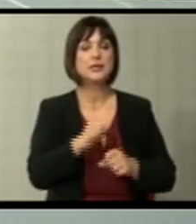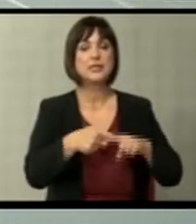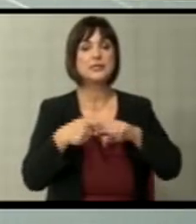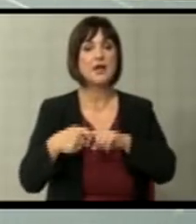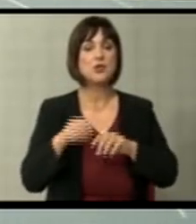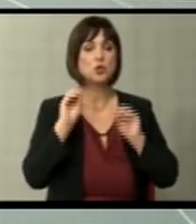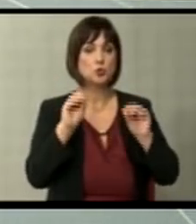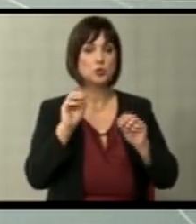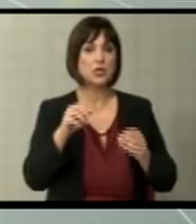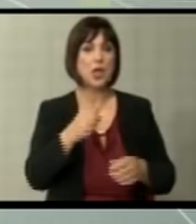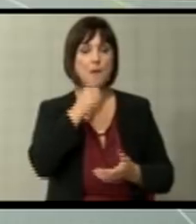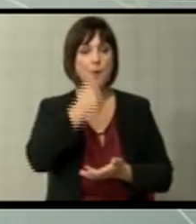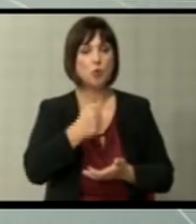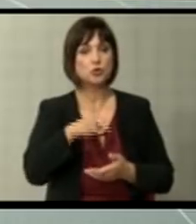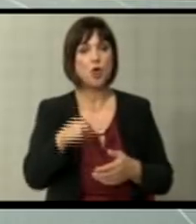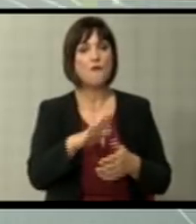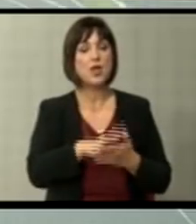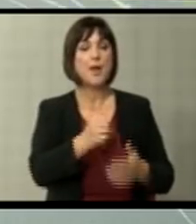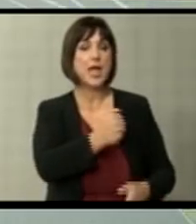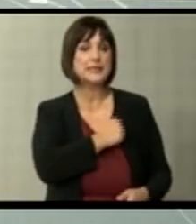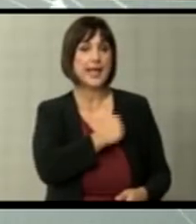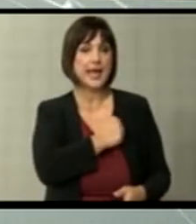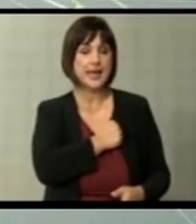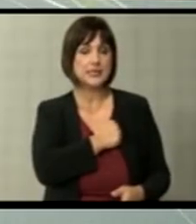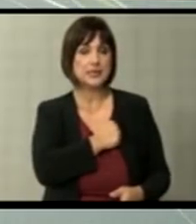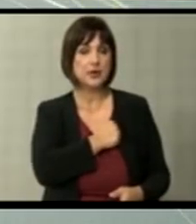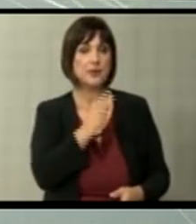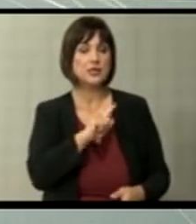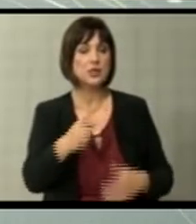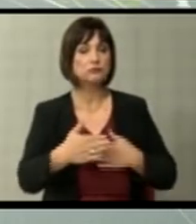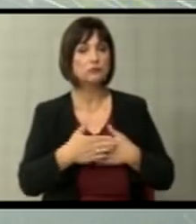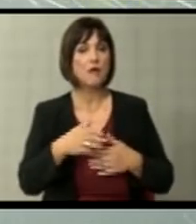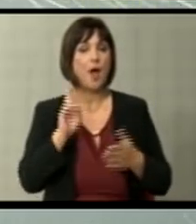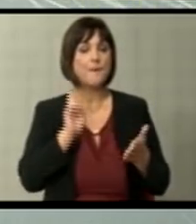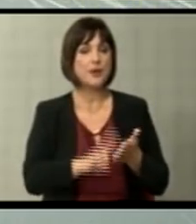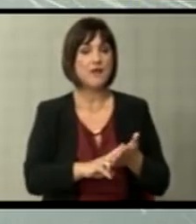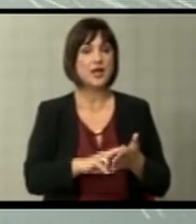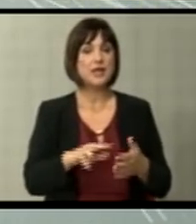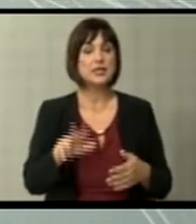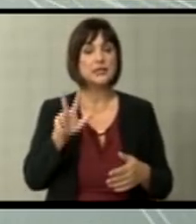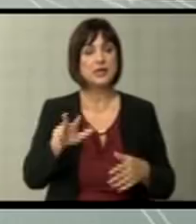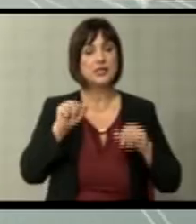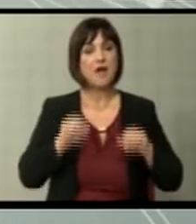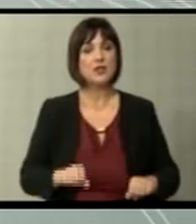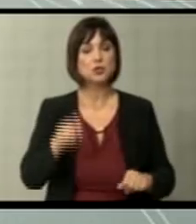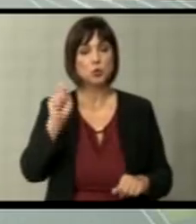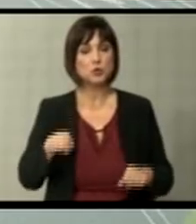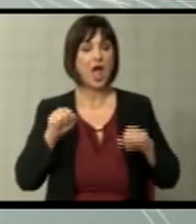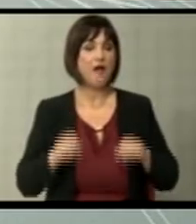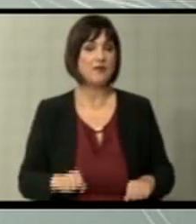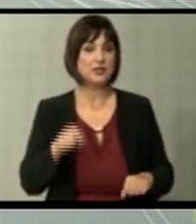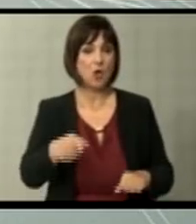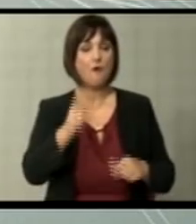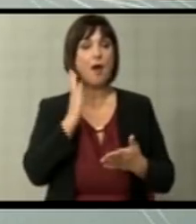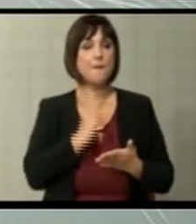судски буджет и да тој начин да го загарантираме неприкосновеното право на третата власт, тој е судската власт. И